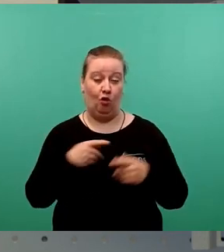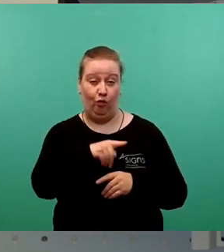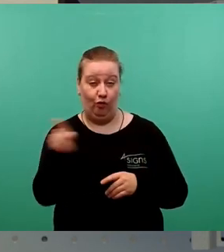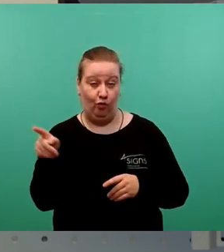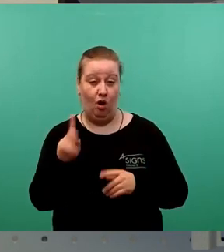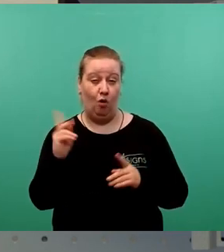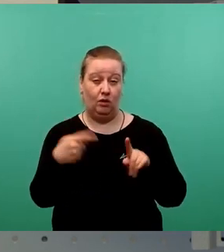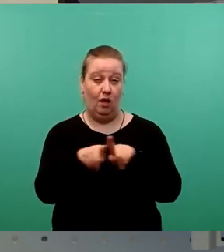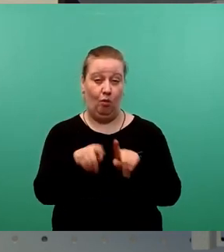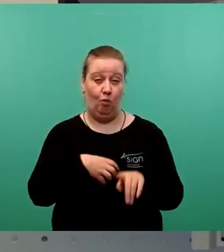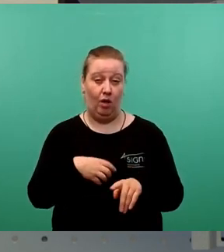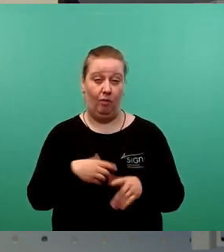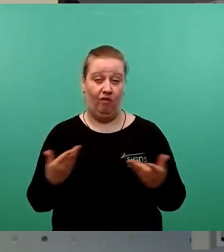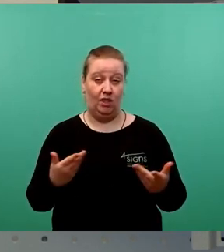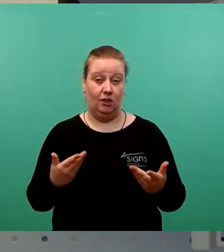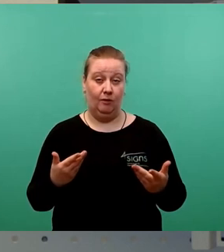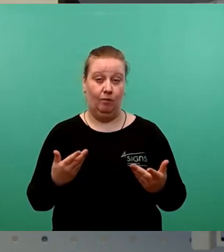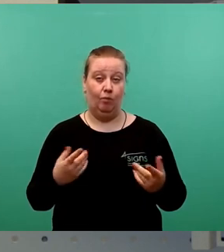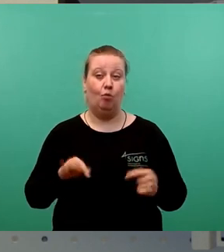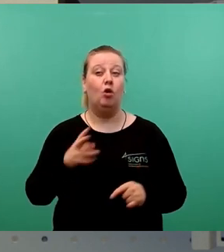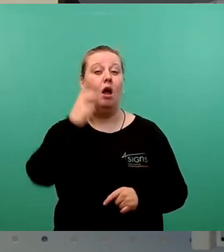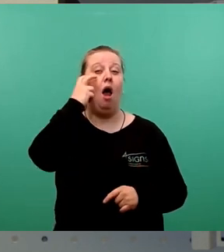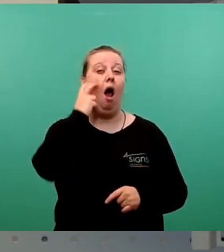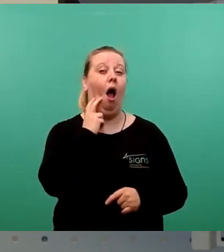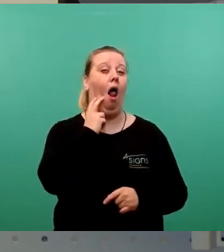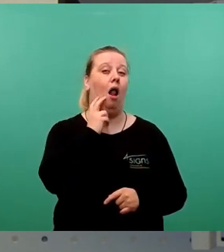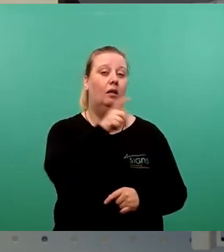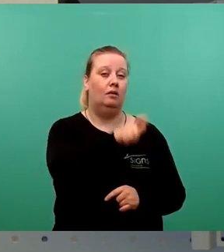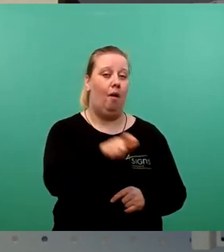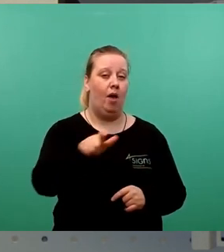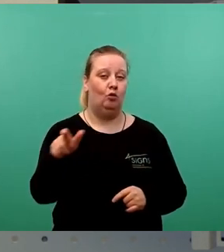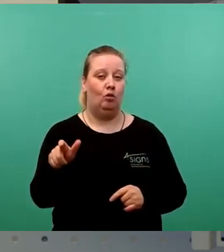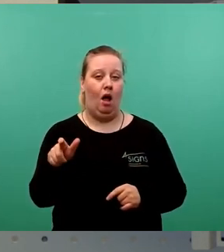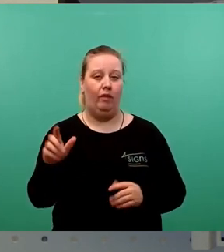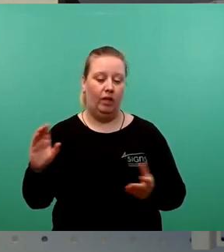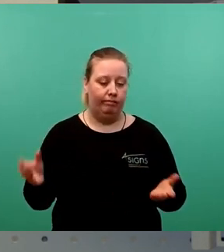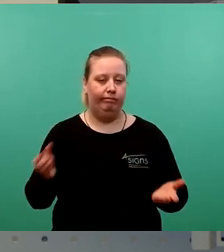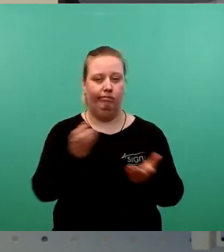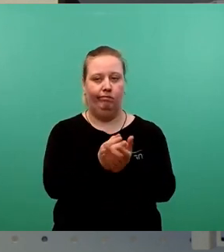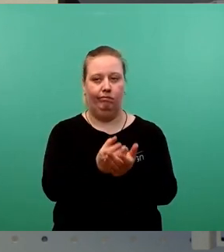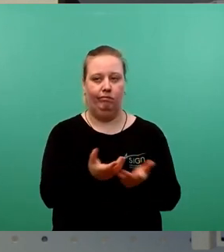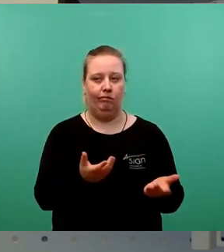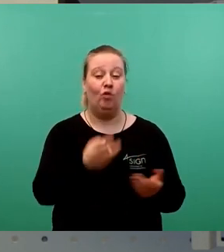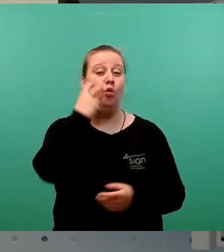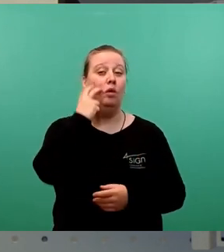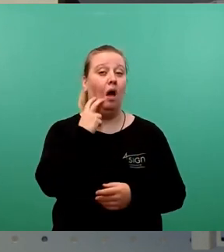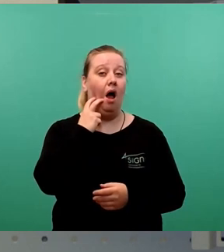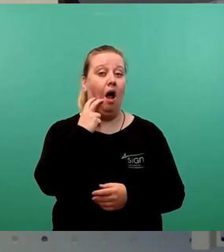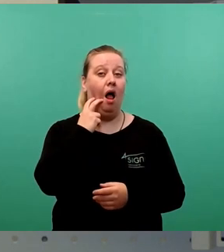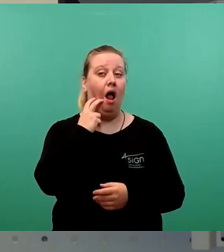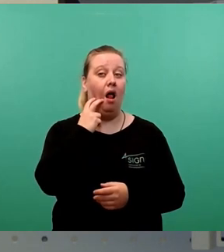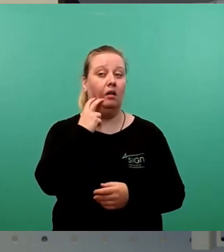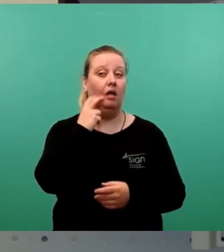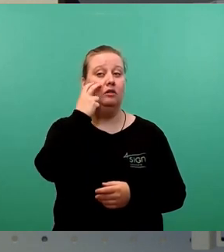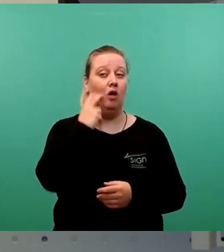auch, ist, dass wir hier altes Personal wieder auf den Wahlzetteln finden und mit alt meine ich nicht nur alt an